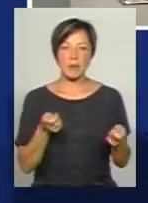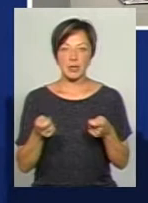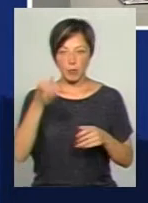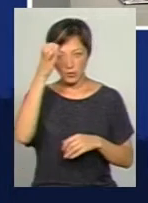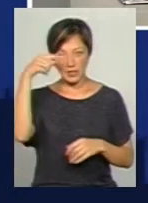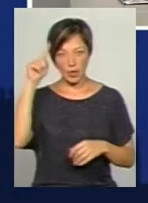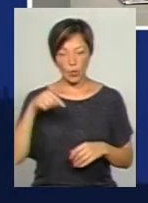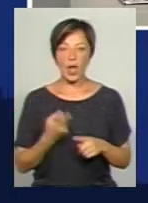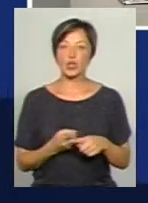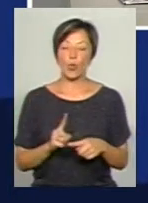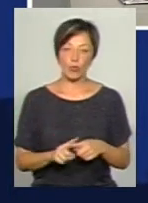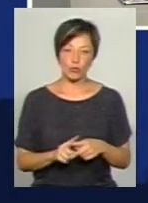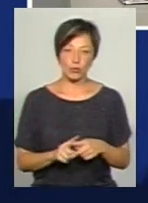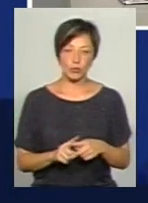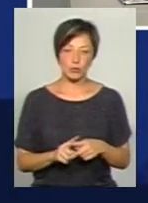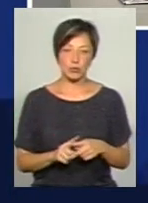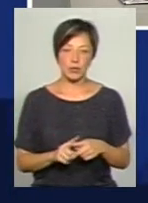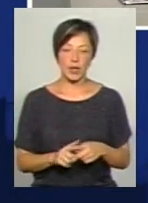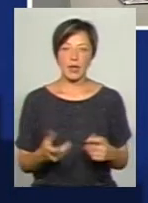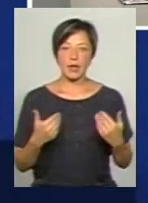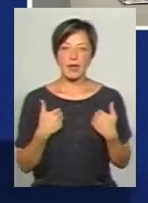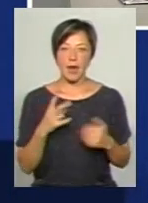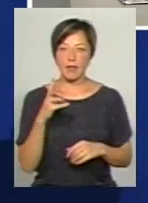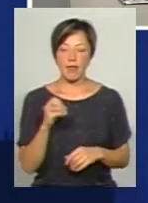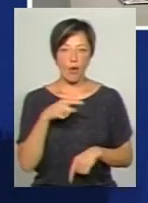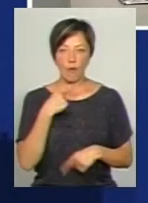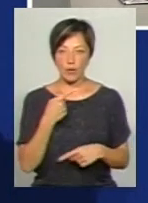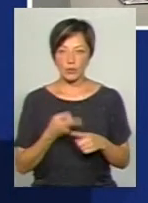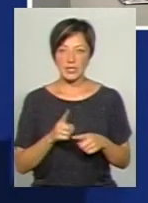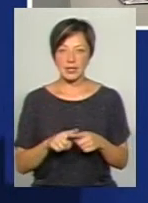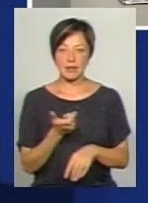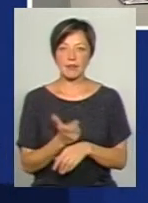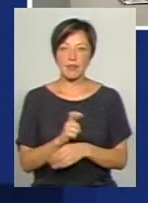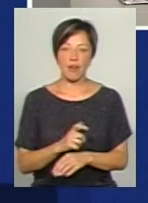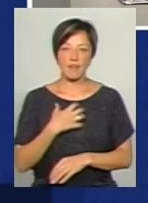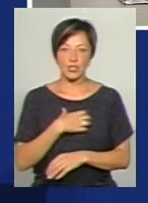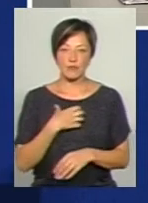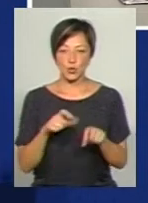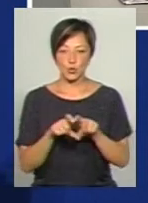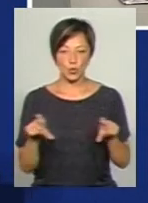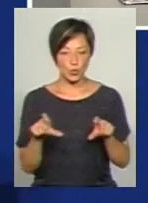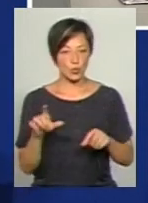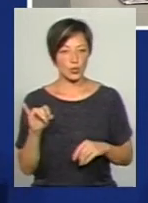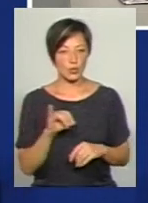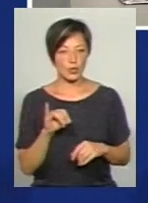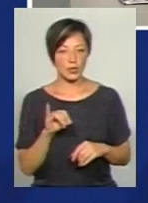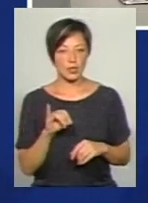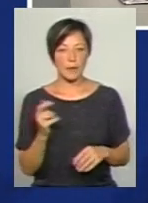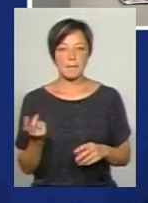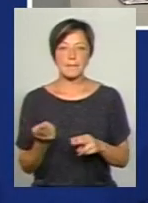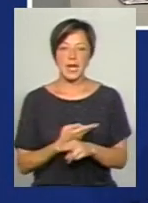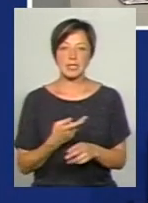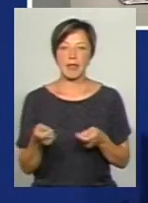науки. Тому я не говорю, що департамент є найважливішою структурою і без